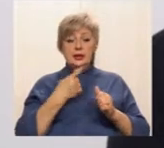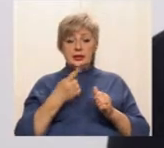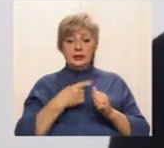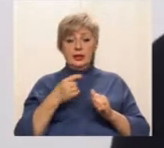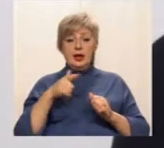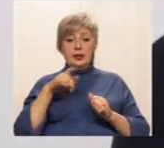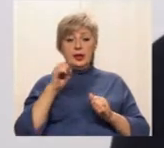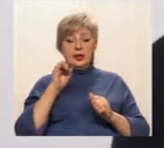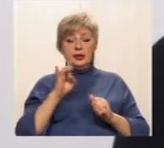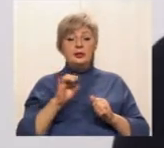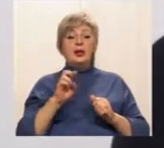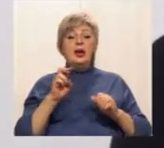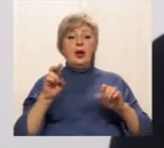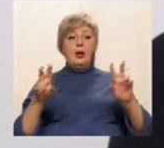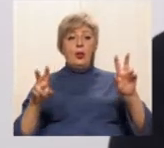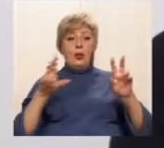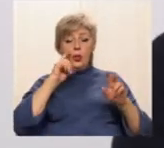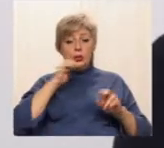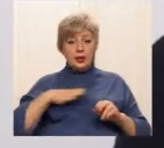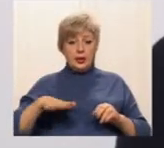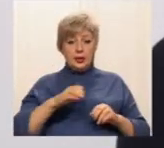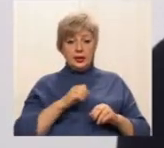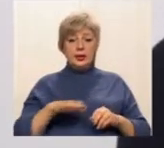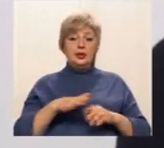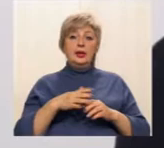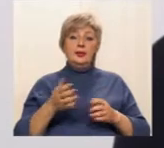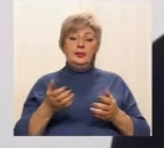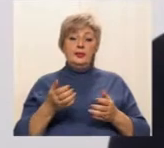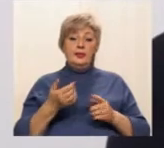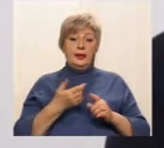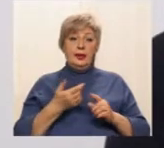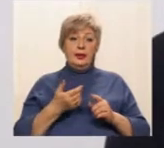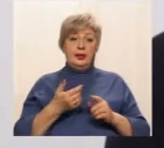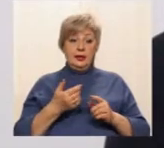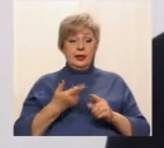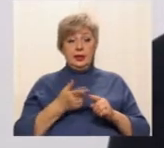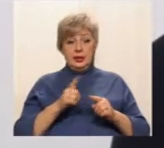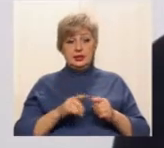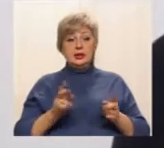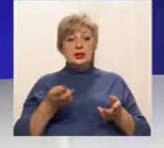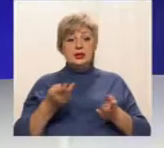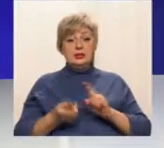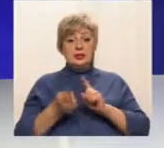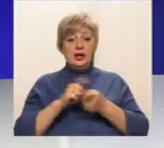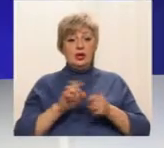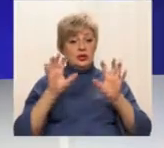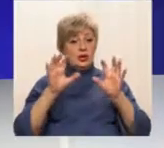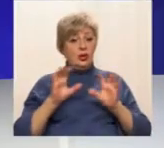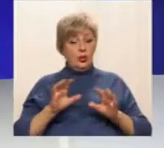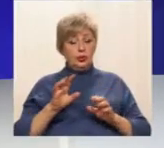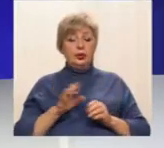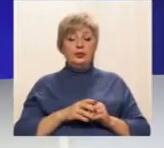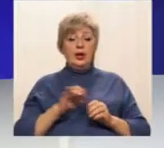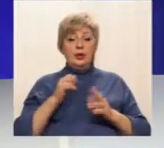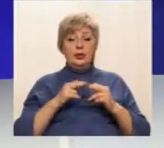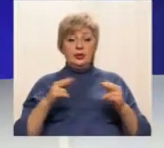лютого 1992 року Верховна Рада прийняла це рішення, і це стало законом. В